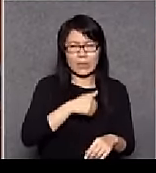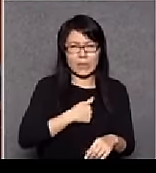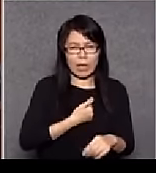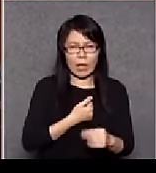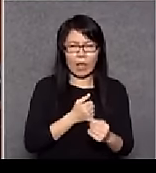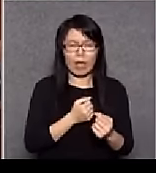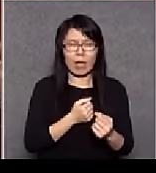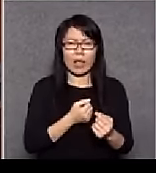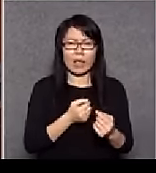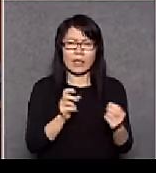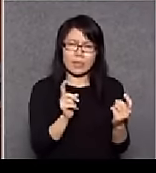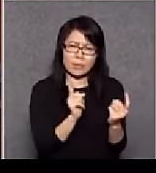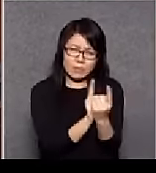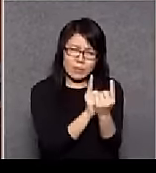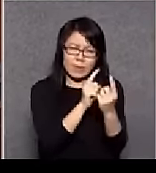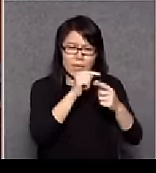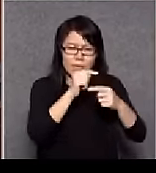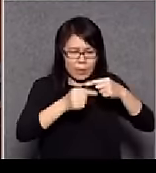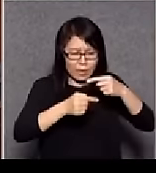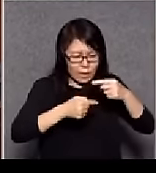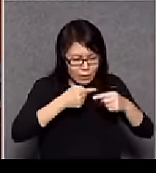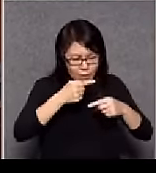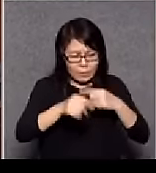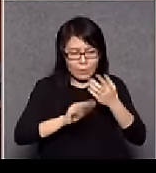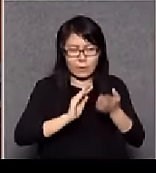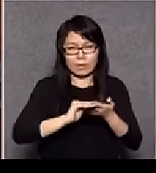和他深入淺出